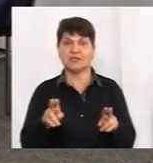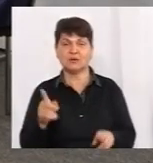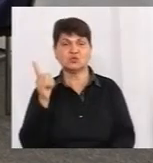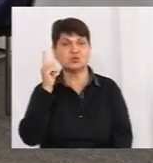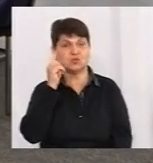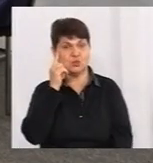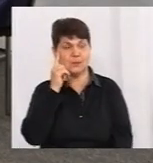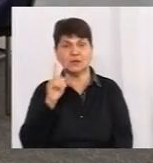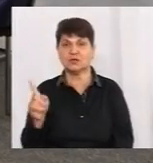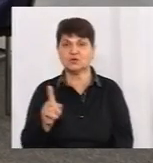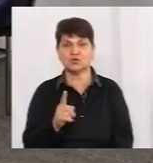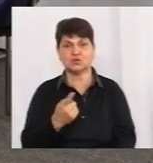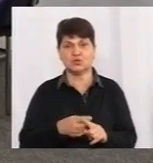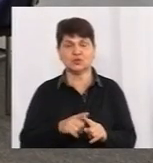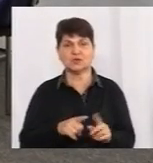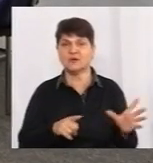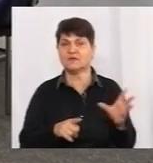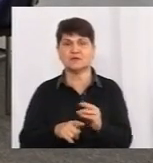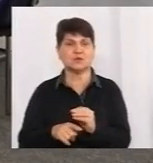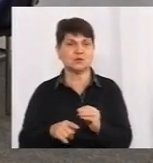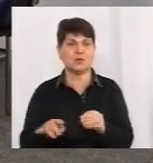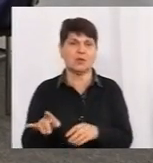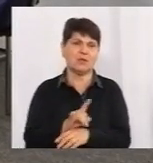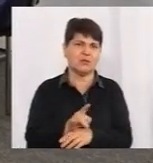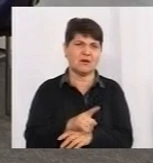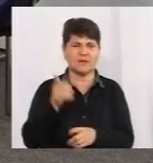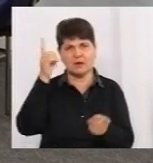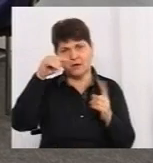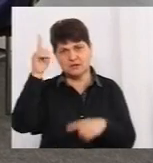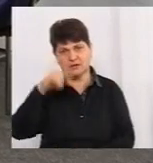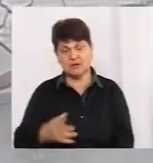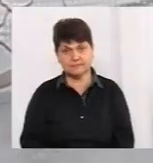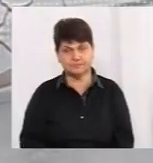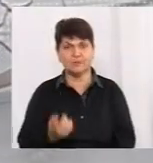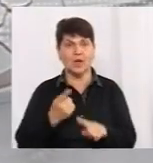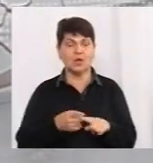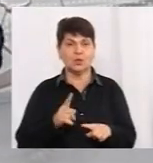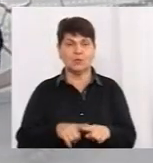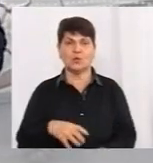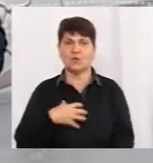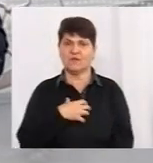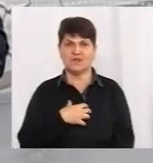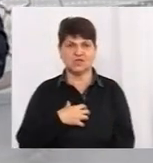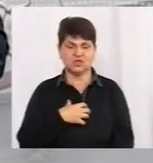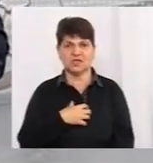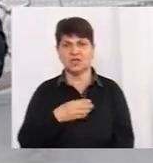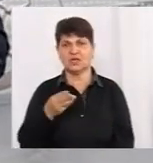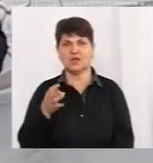це все неправда, це все казки і так далі. Тому важливо дуже це